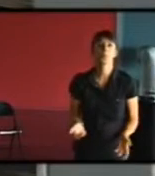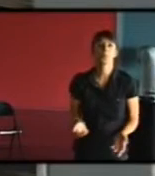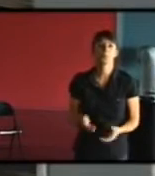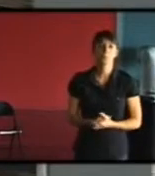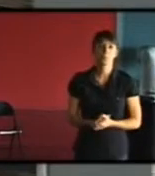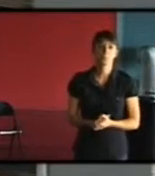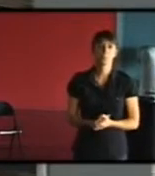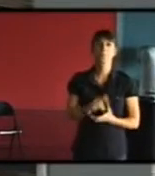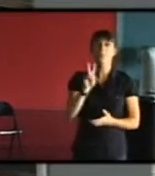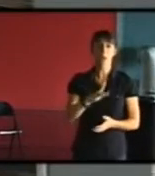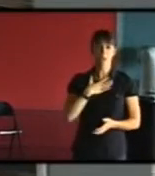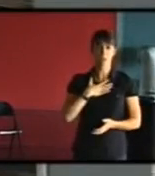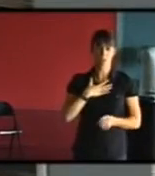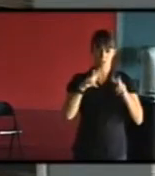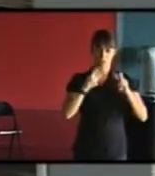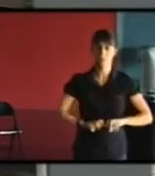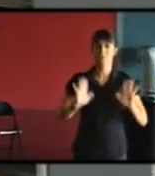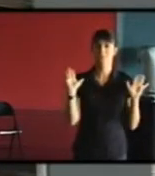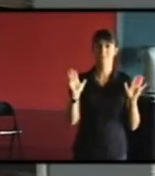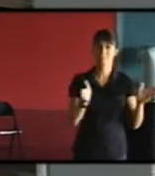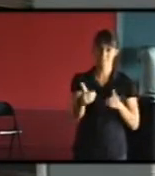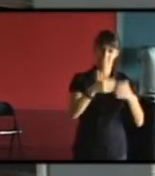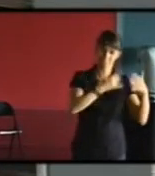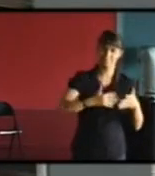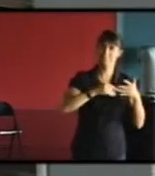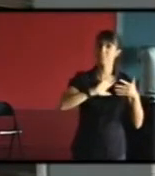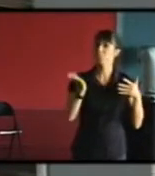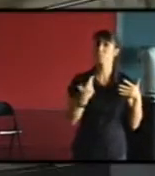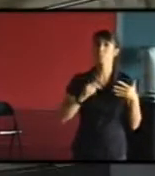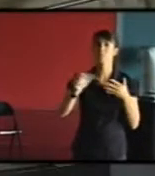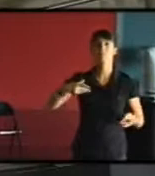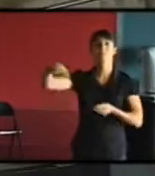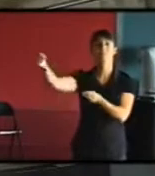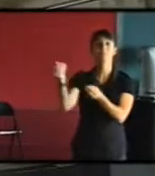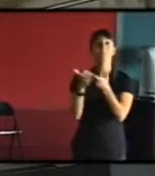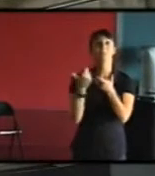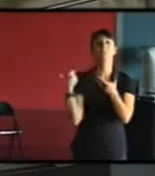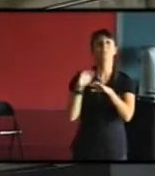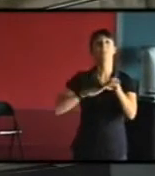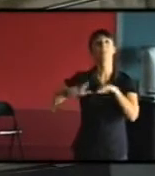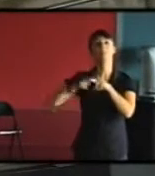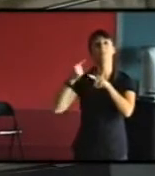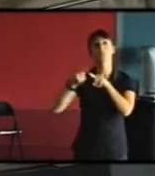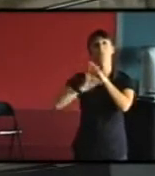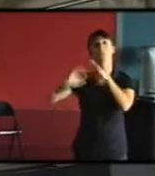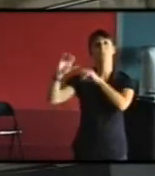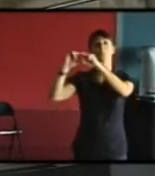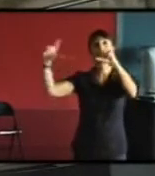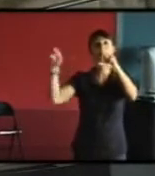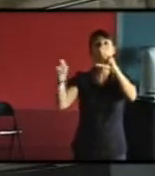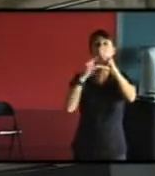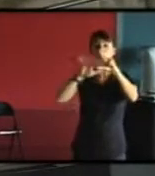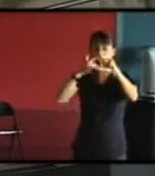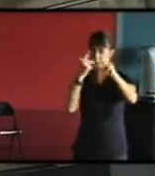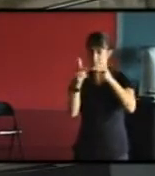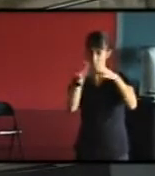Après, on reste sur la recherche. Donc c'est des travaux qui sont relativement longs. La vidéo que vous avez vue aujourd'hui, c'est un carré de 5 x 5 km à peu près